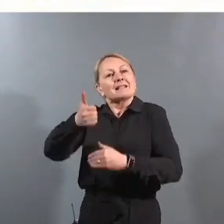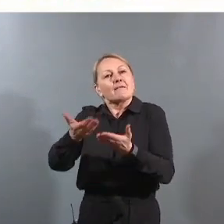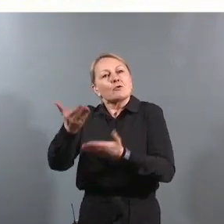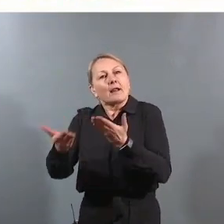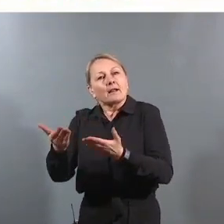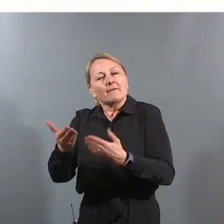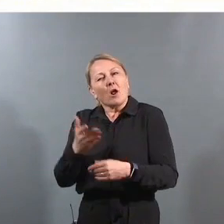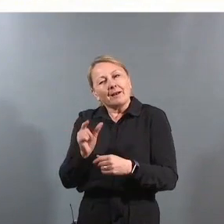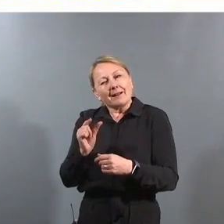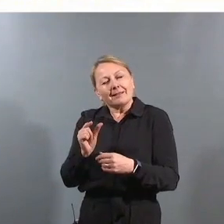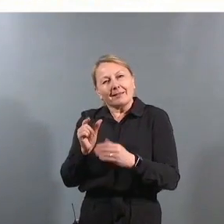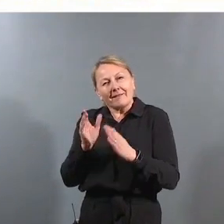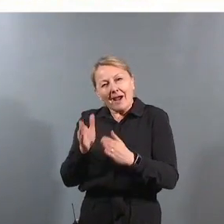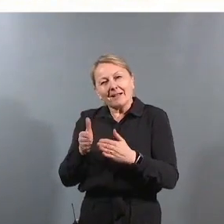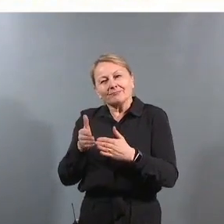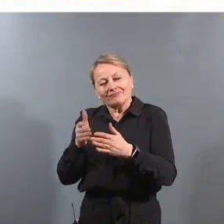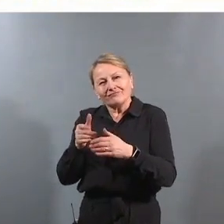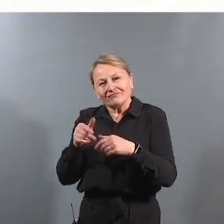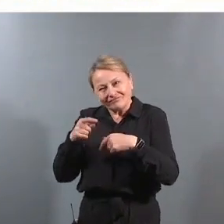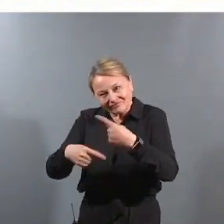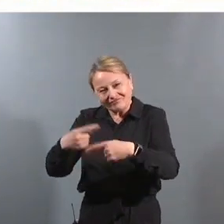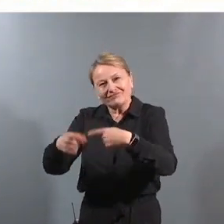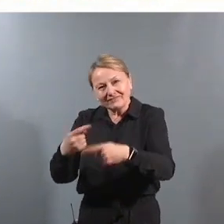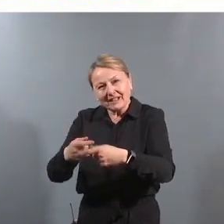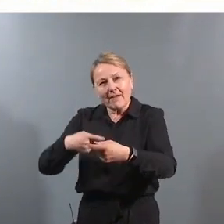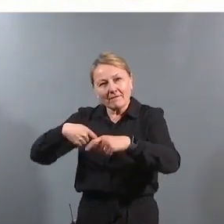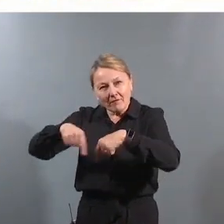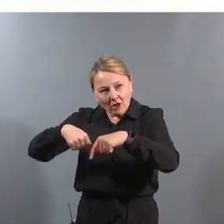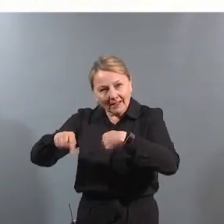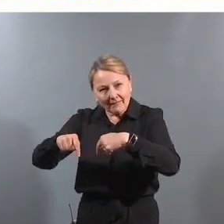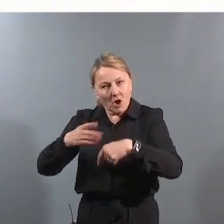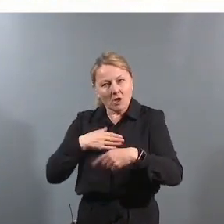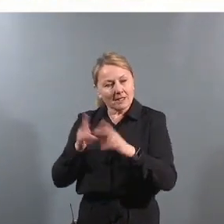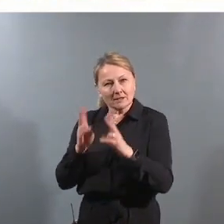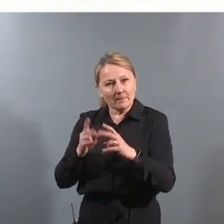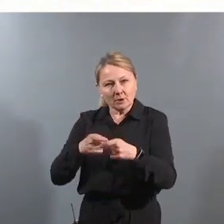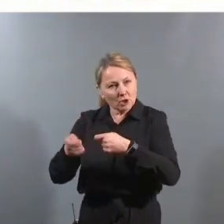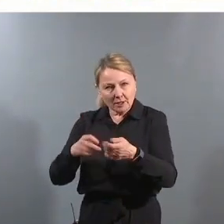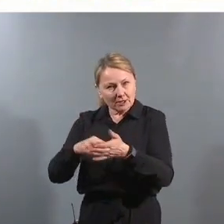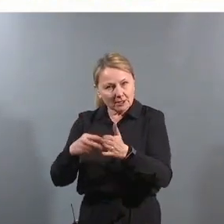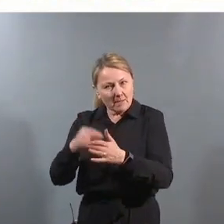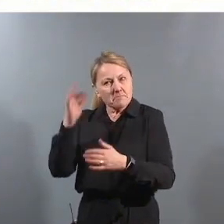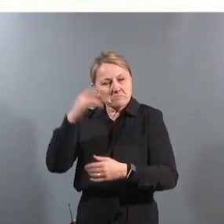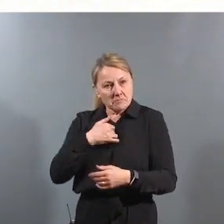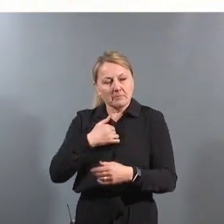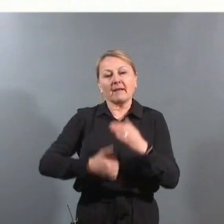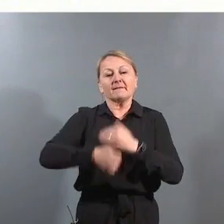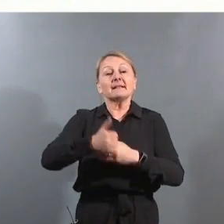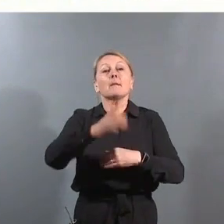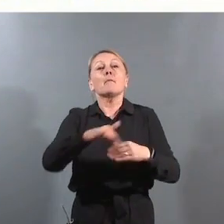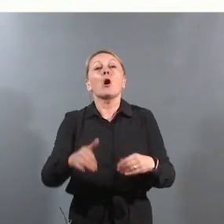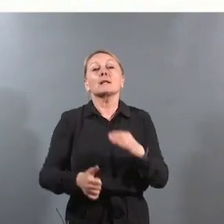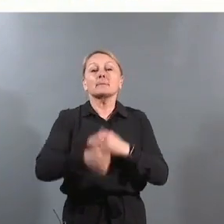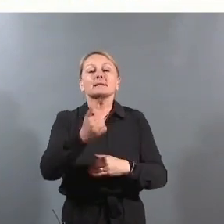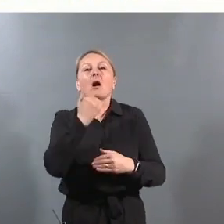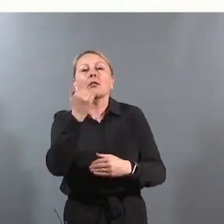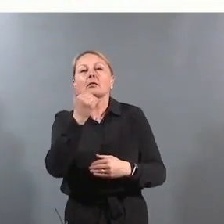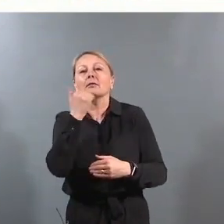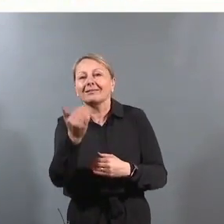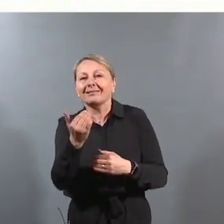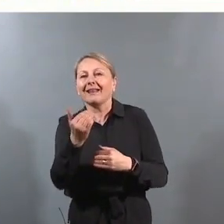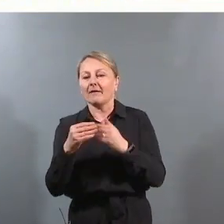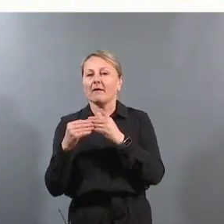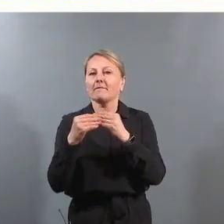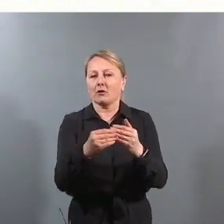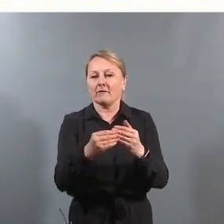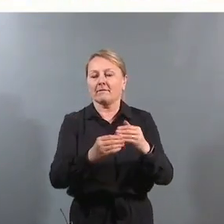vei å gå i forvaltningen, fordi vi ikke har det samme styringssystemet, tenker jeg. Men det er viktig at barnets beste skal alltid være førende